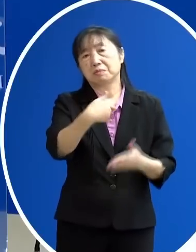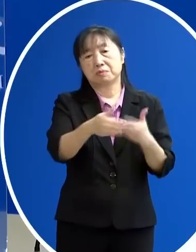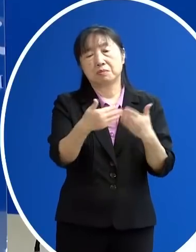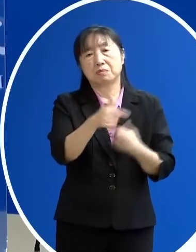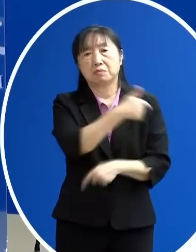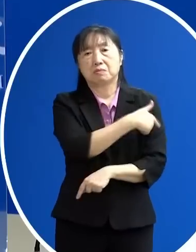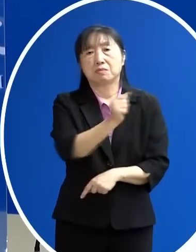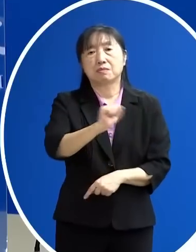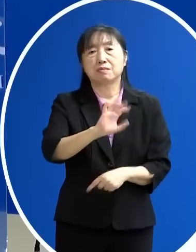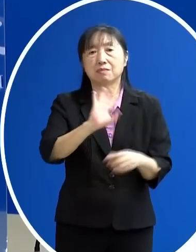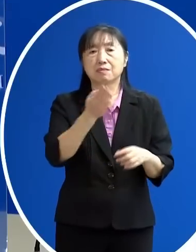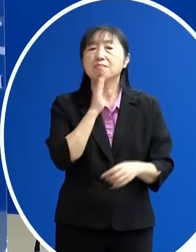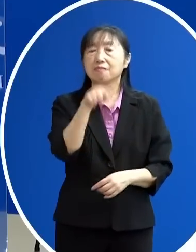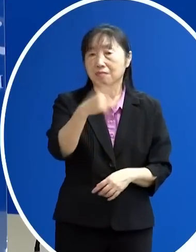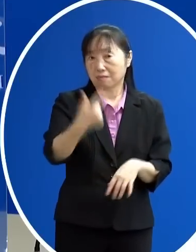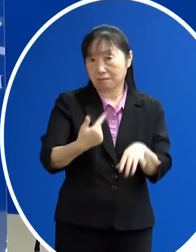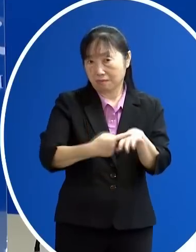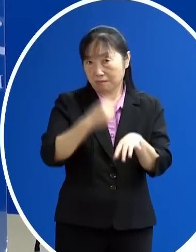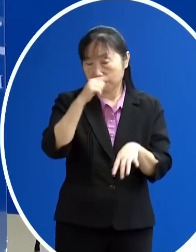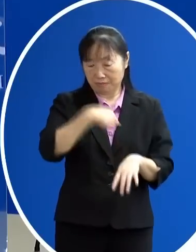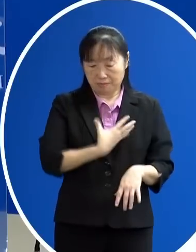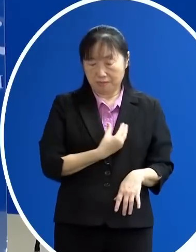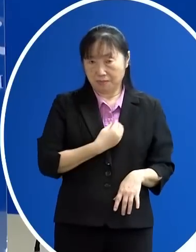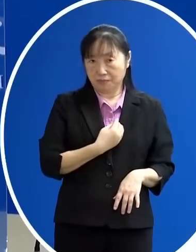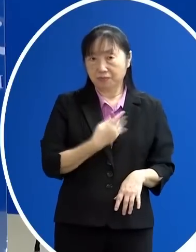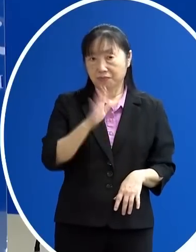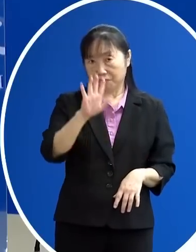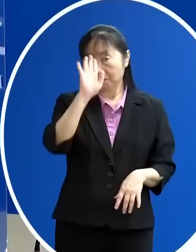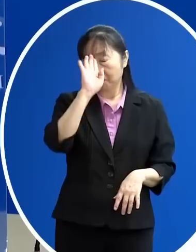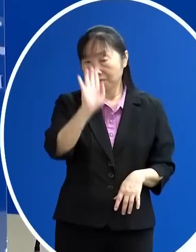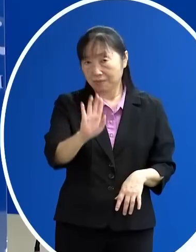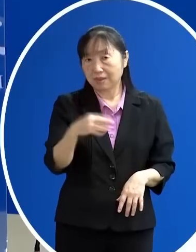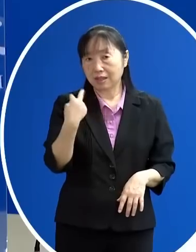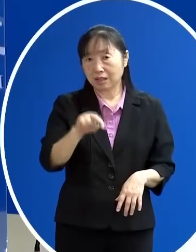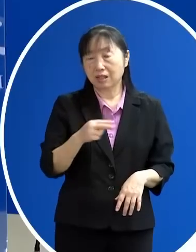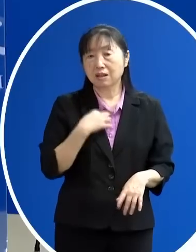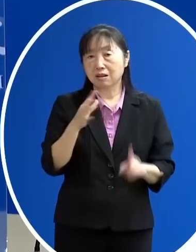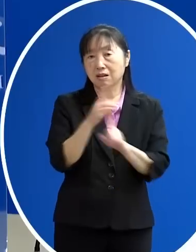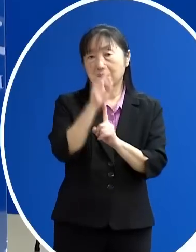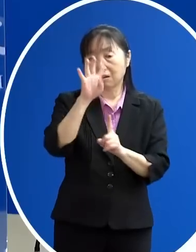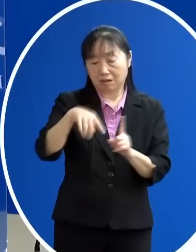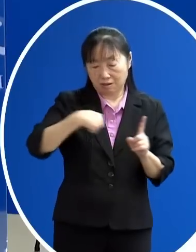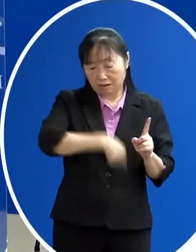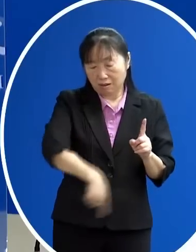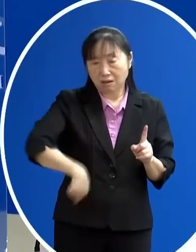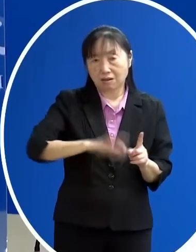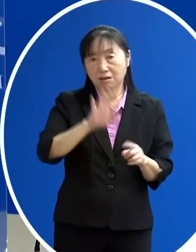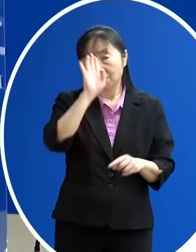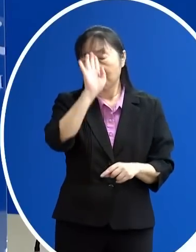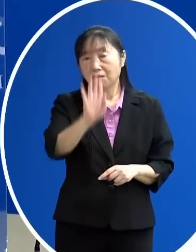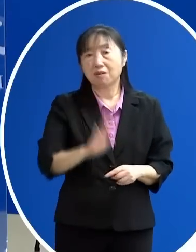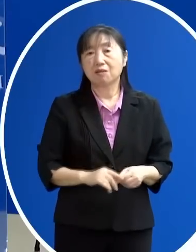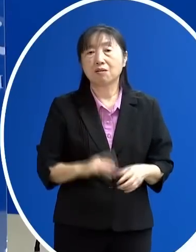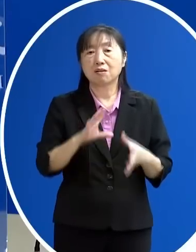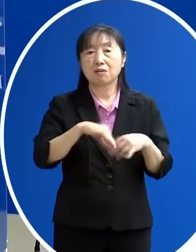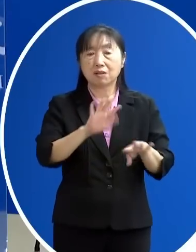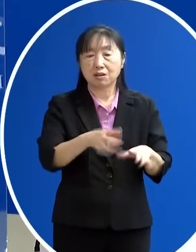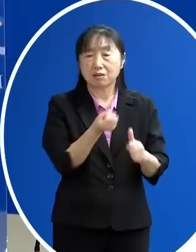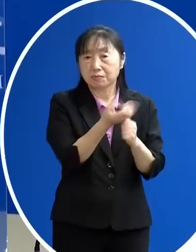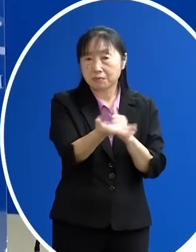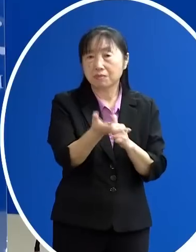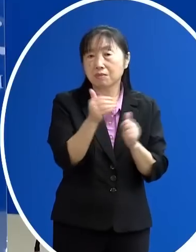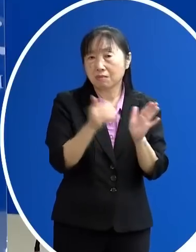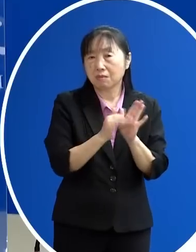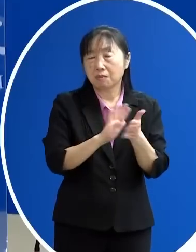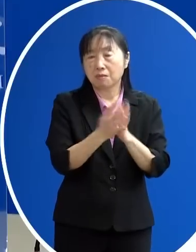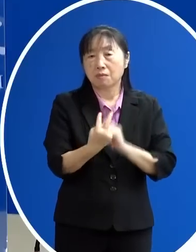本身是有慢性的這個心臟方面 心血管的疾病 以及神經系統的疾病那這次是有染疫之後出